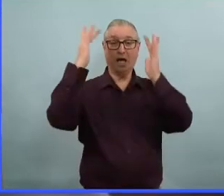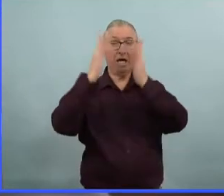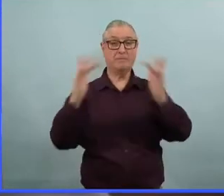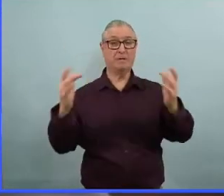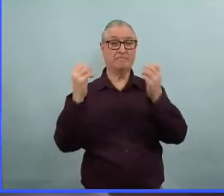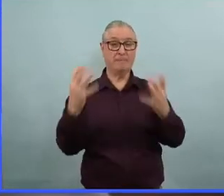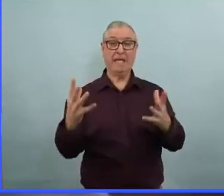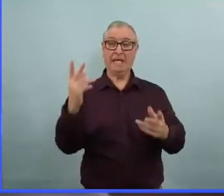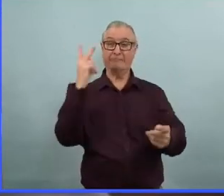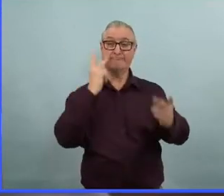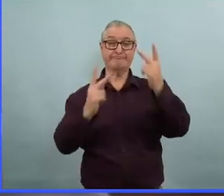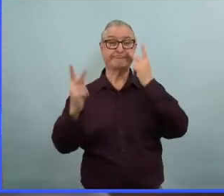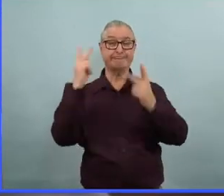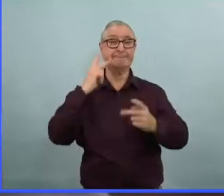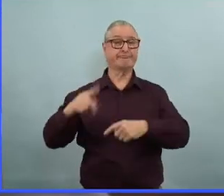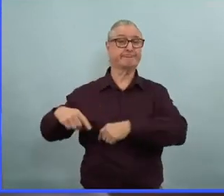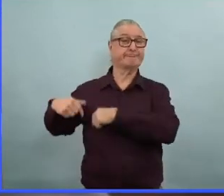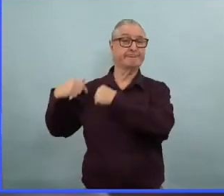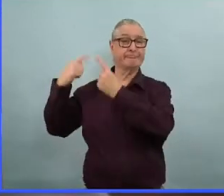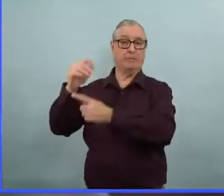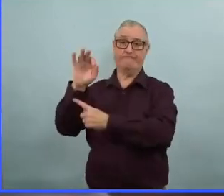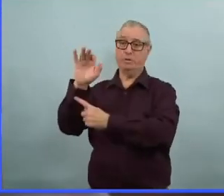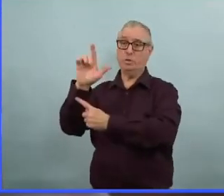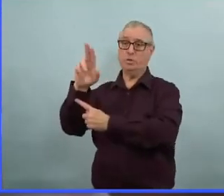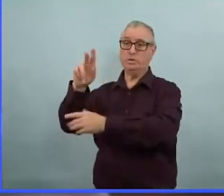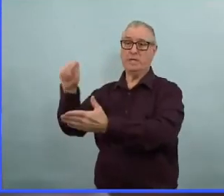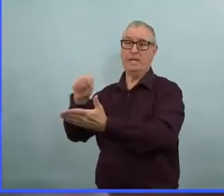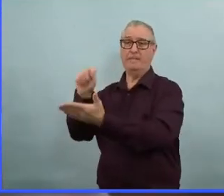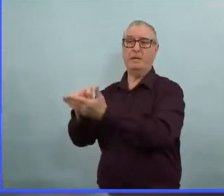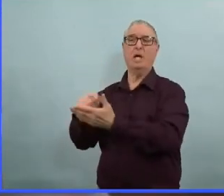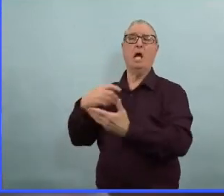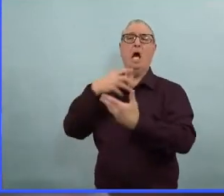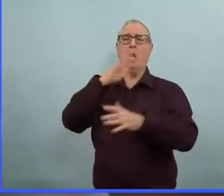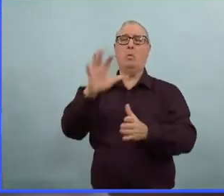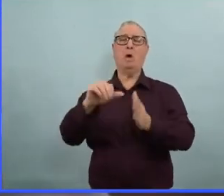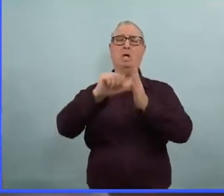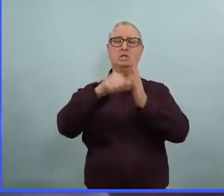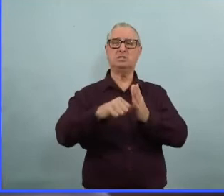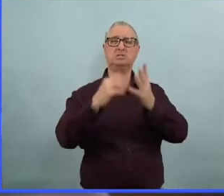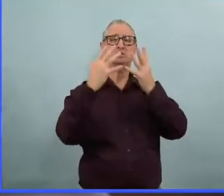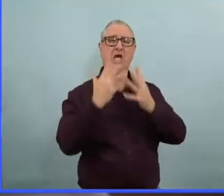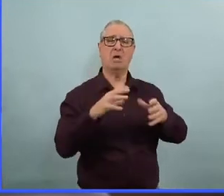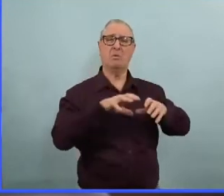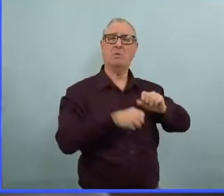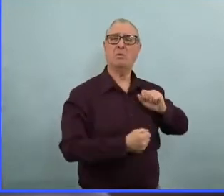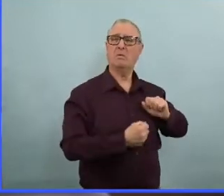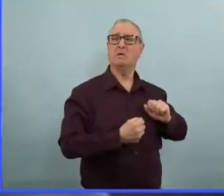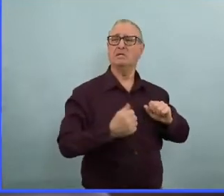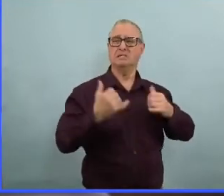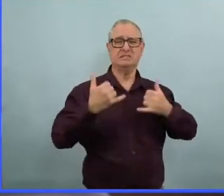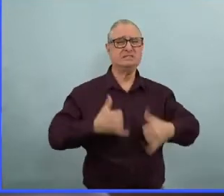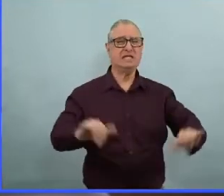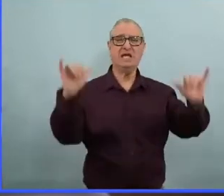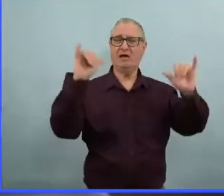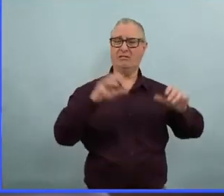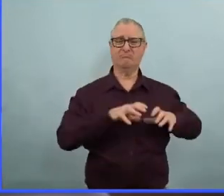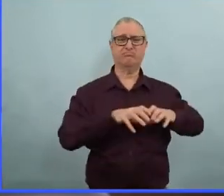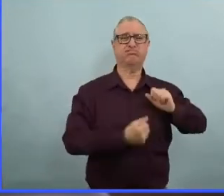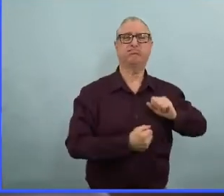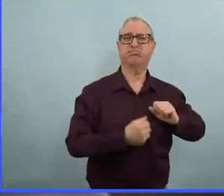on ne veut jamais diminuer la tragédie que représentent tous ces décès. Mais à partir de maintenant,